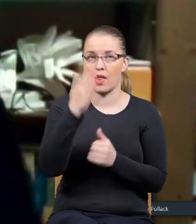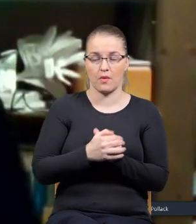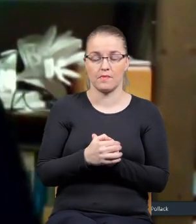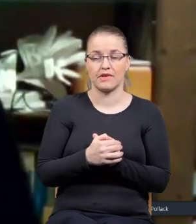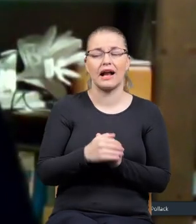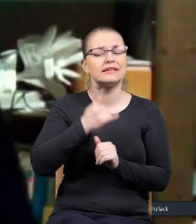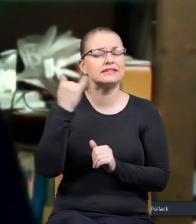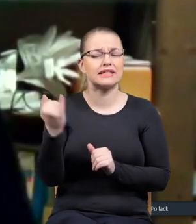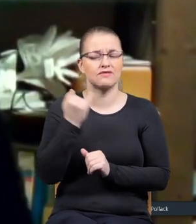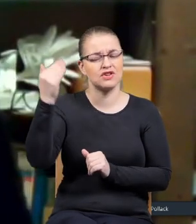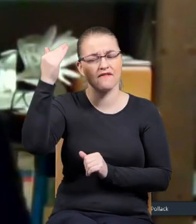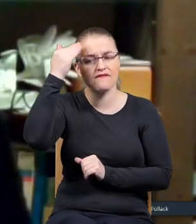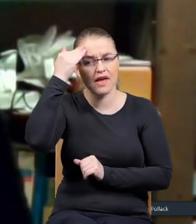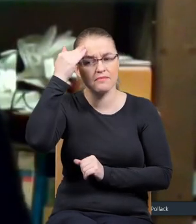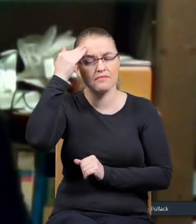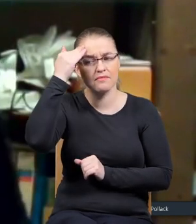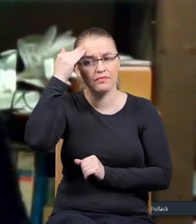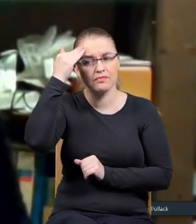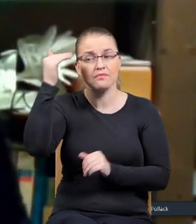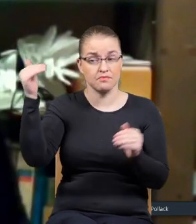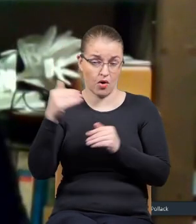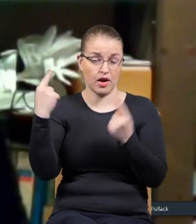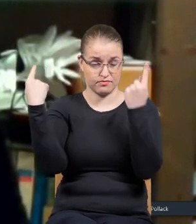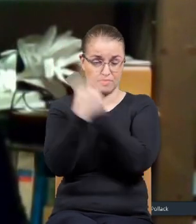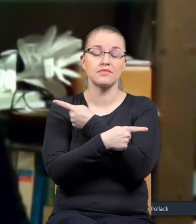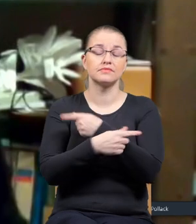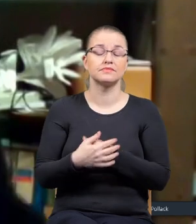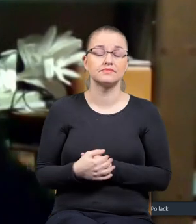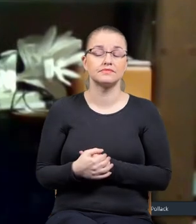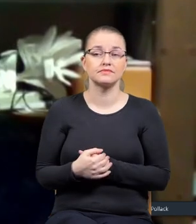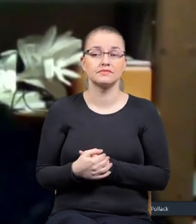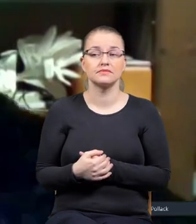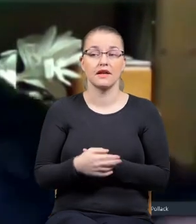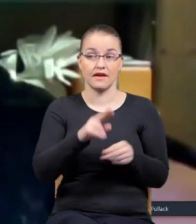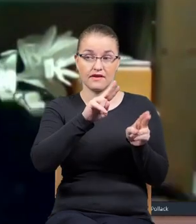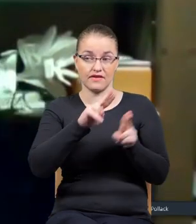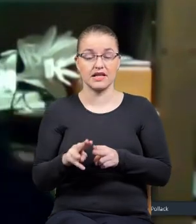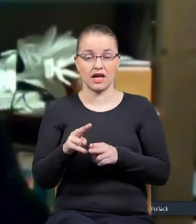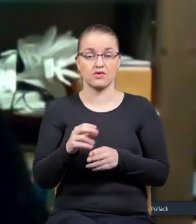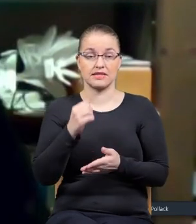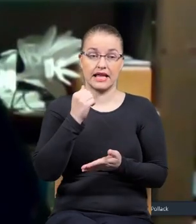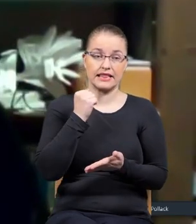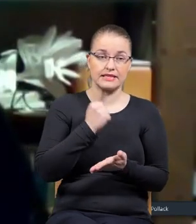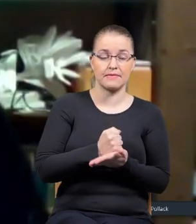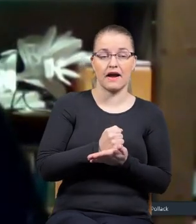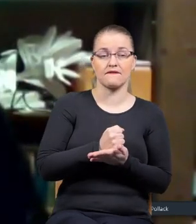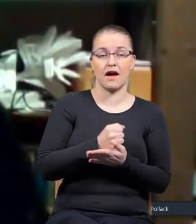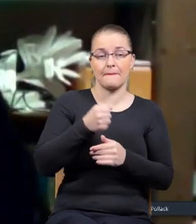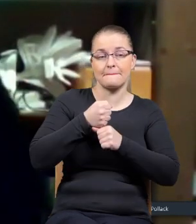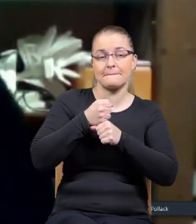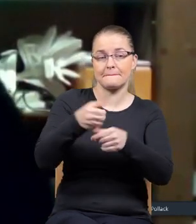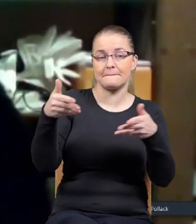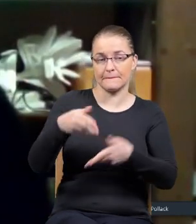zawsze zdaję sobie sprawę, czy mogę się pomylić. Wracając właśnie do tego pokrzewu mojego ojca.